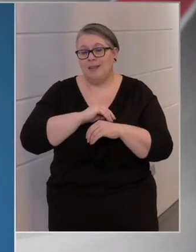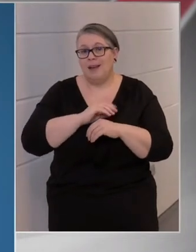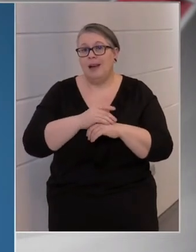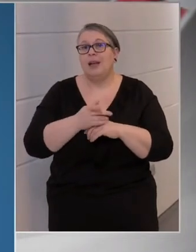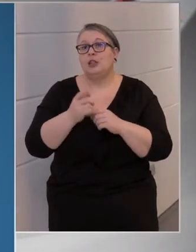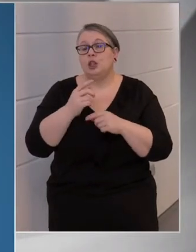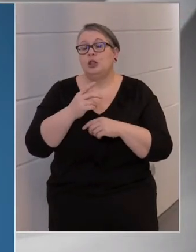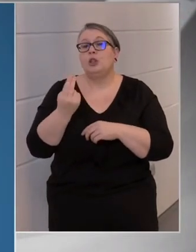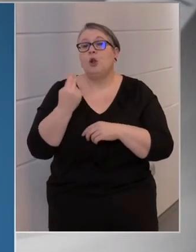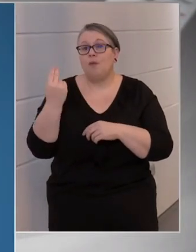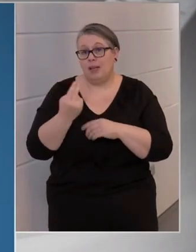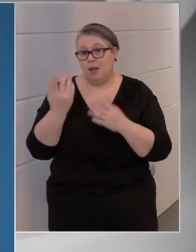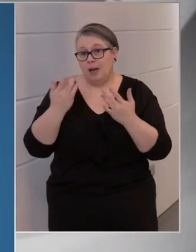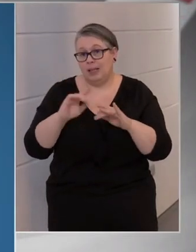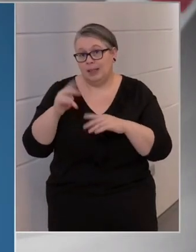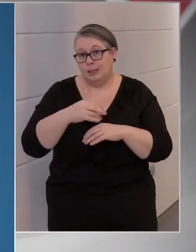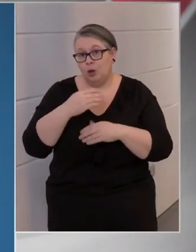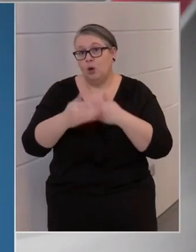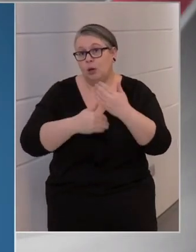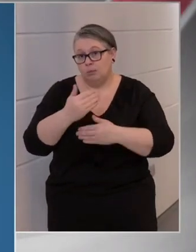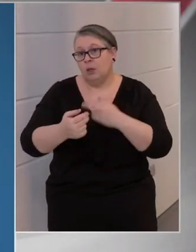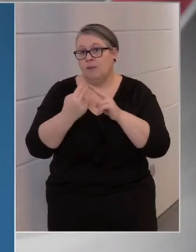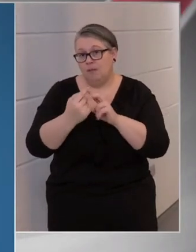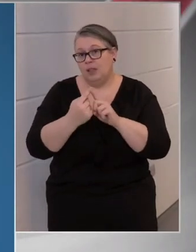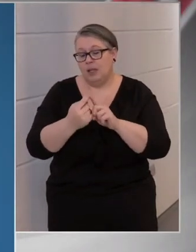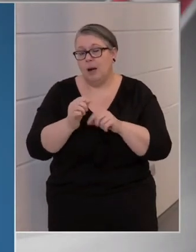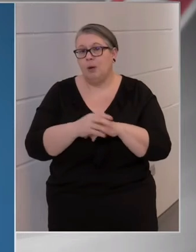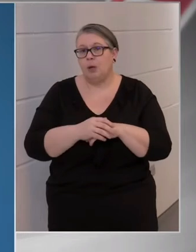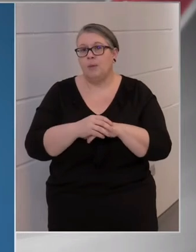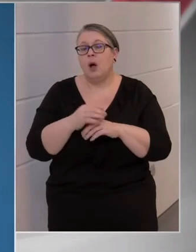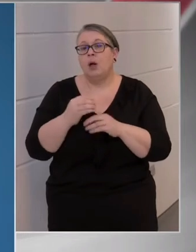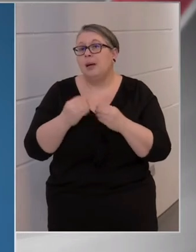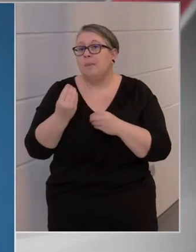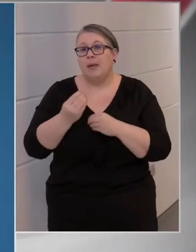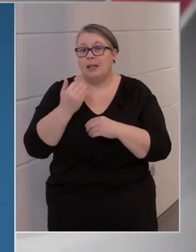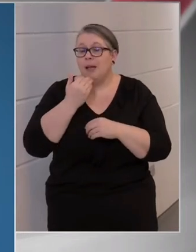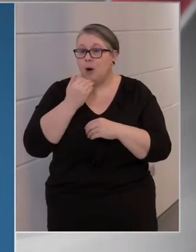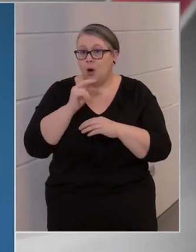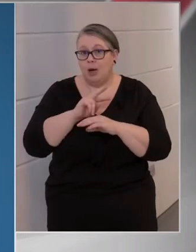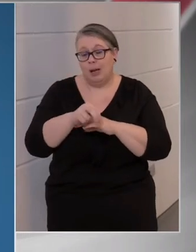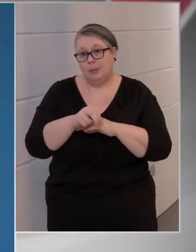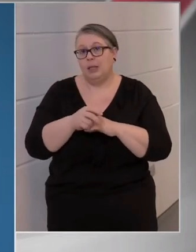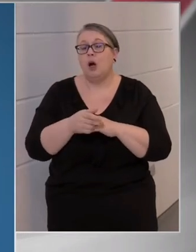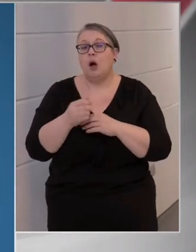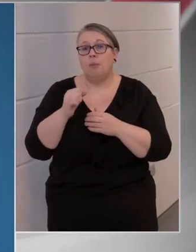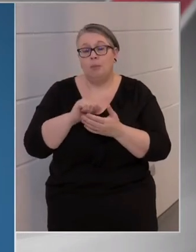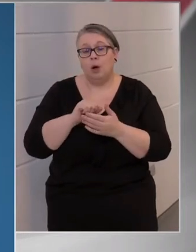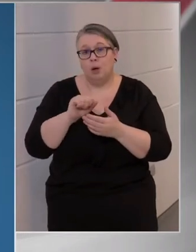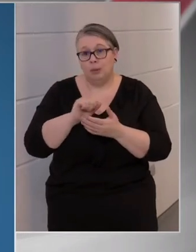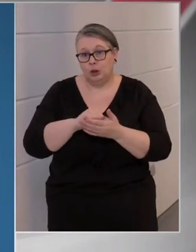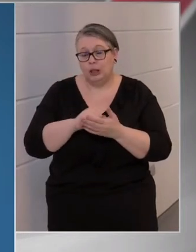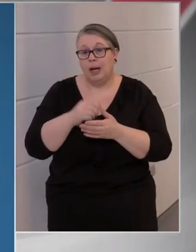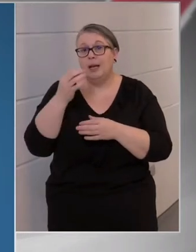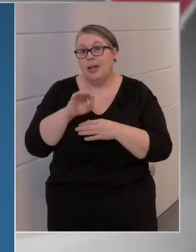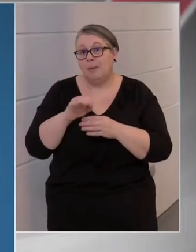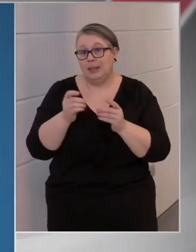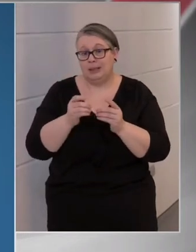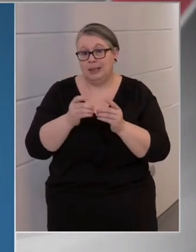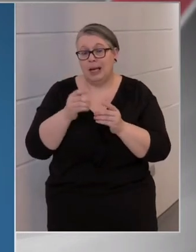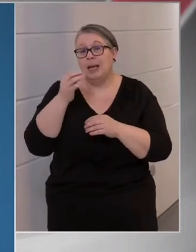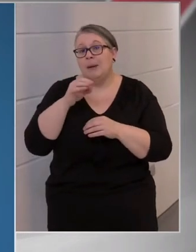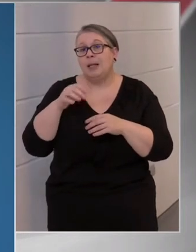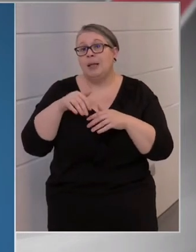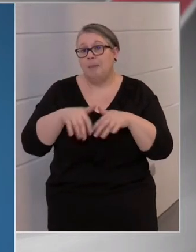és Szlovéniai helyzetéről folytatott vitában. Azért miért nem akar lépni a bizottság, hogy a német újságcikkek német média